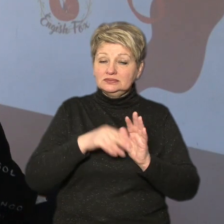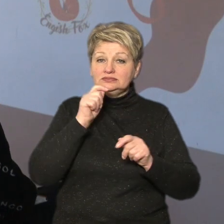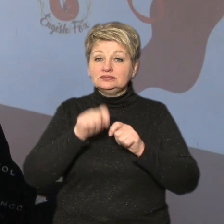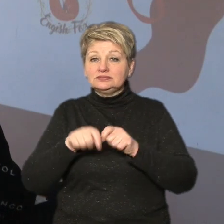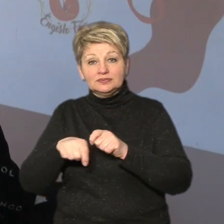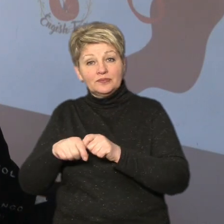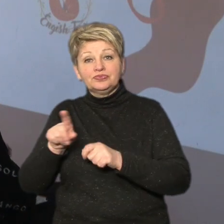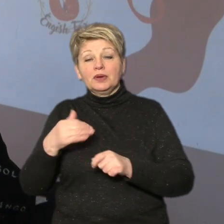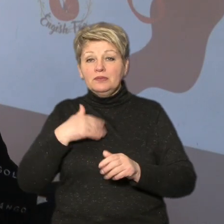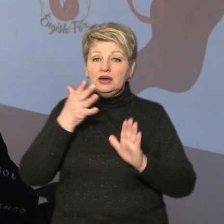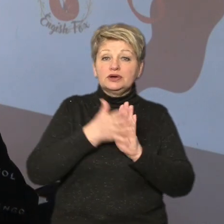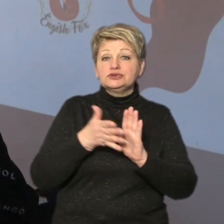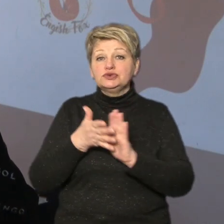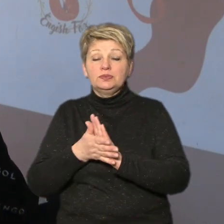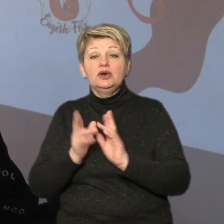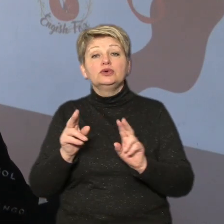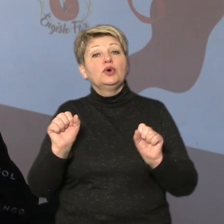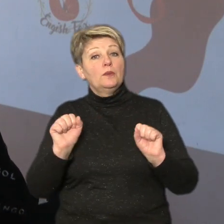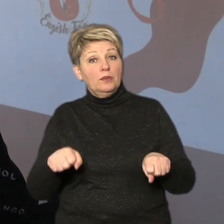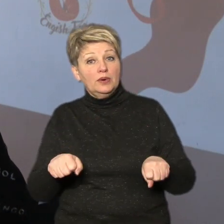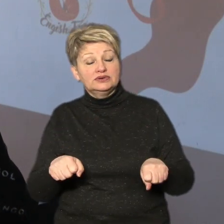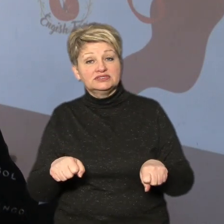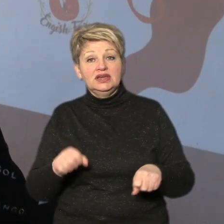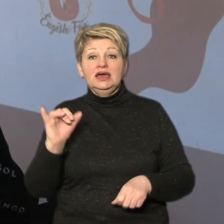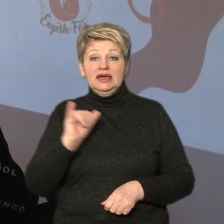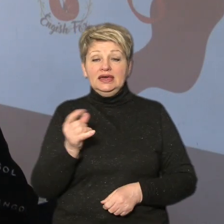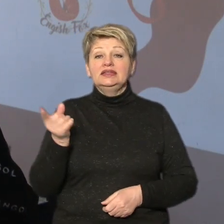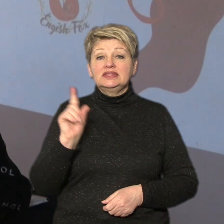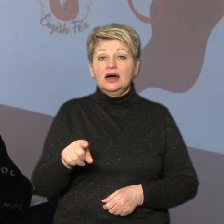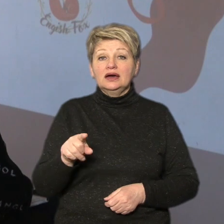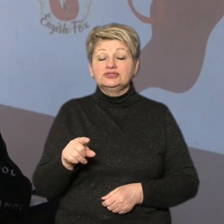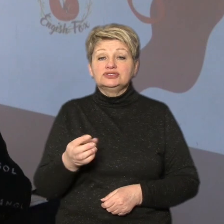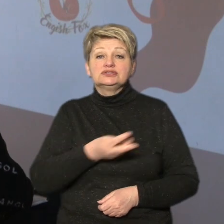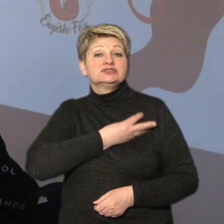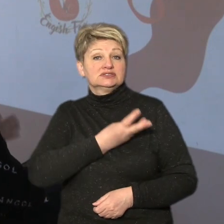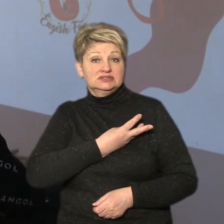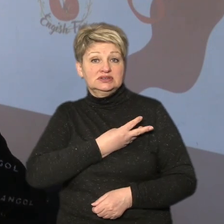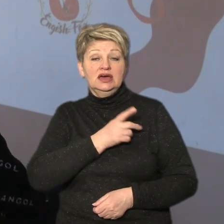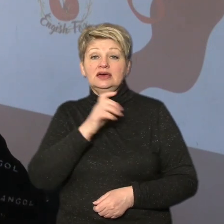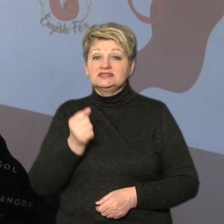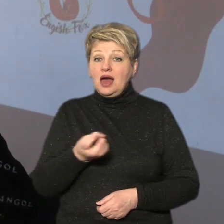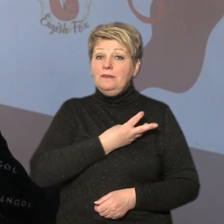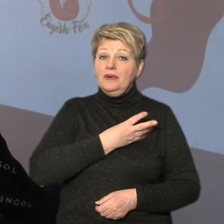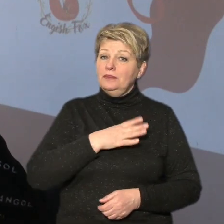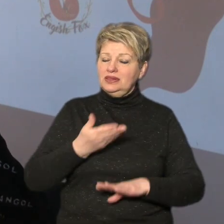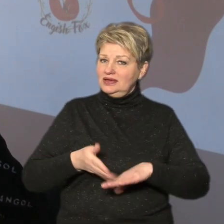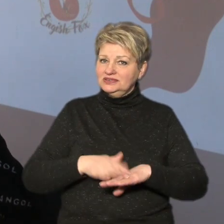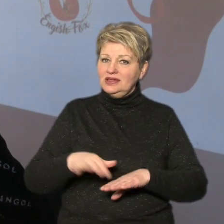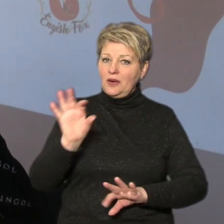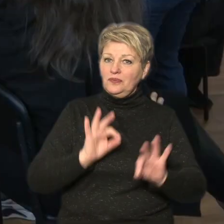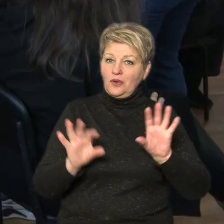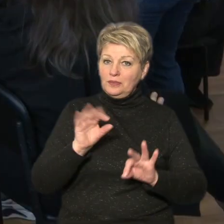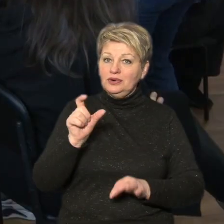англійської мови, для того, щоб ми розуміли, хто може прийти. І також мотивація. За мотивацією було складнувате відбирати людей, але ми